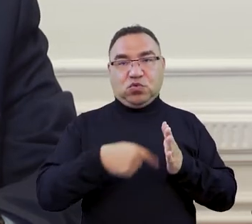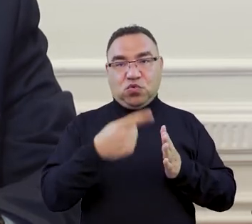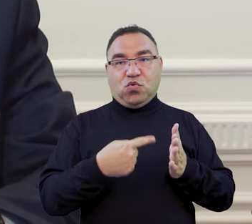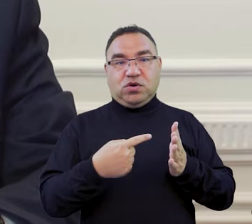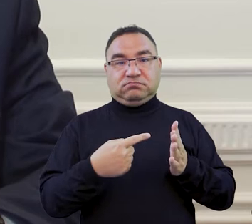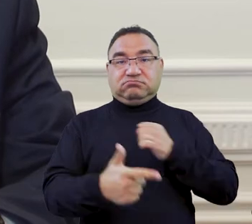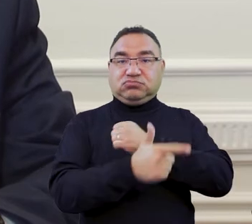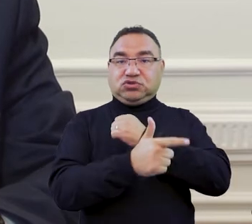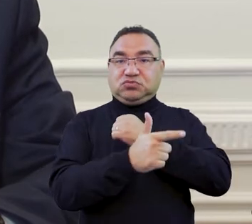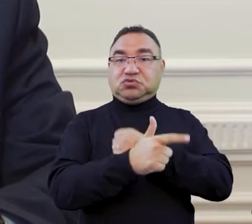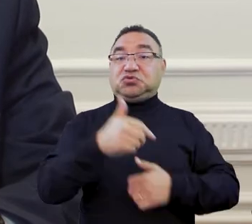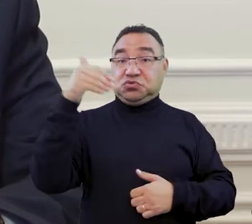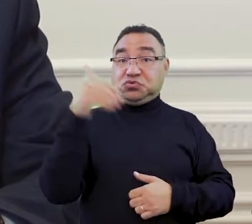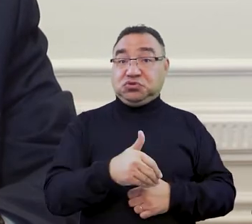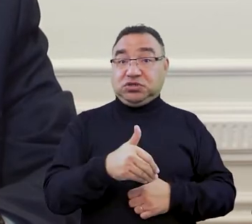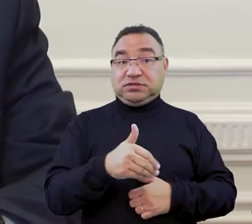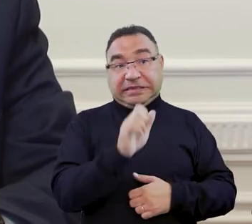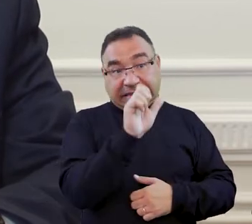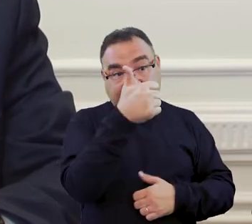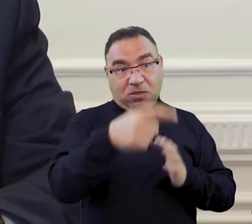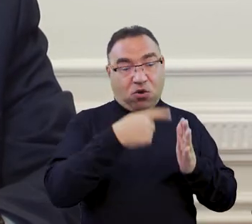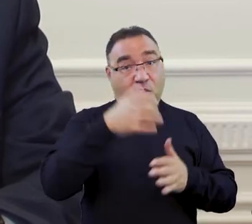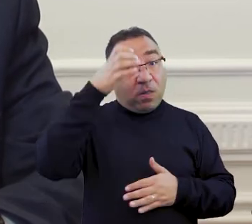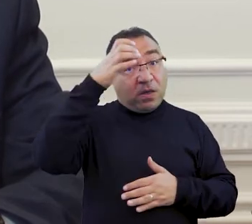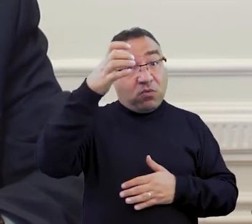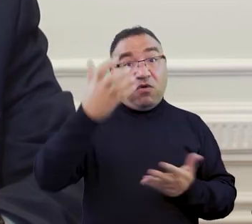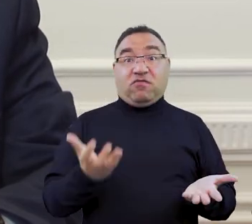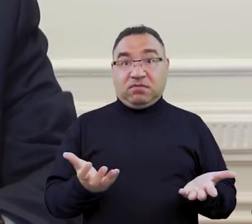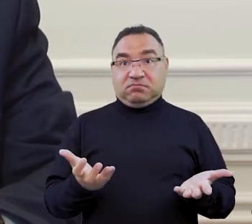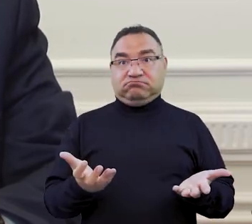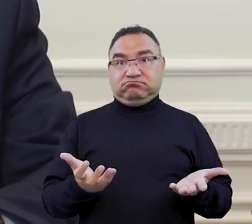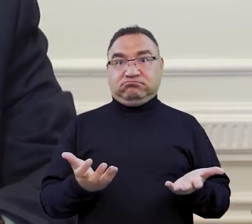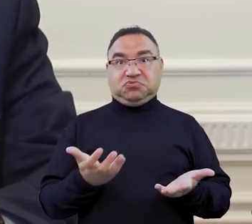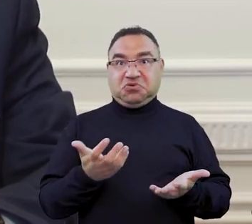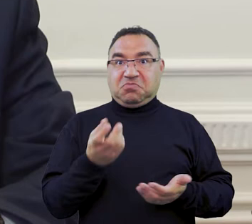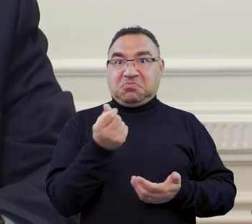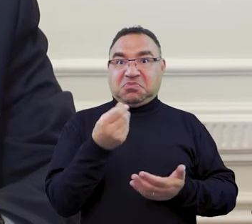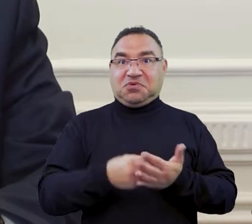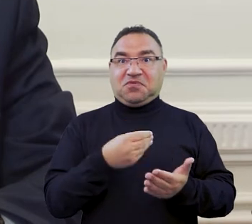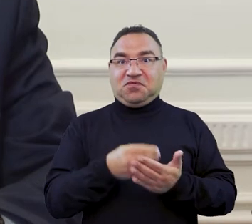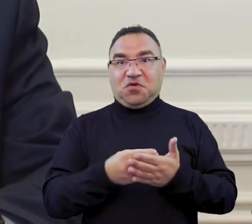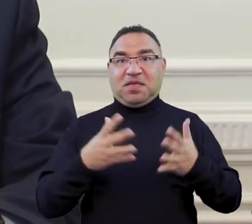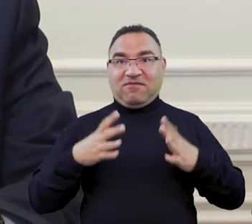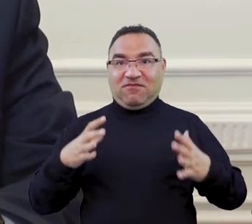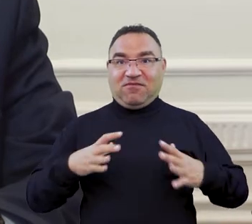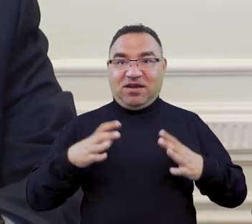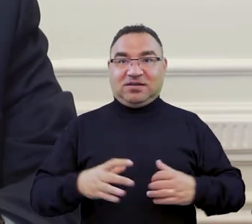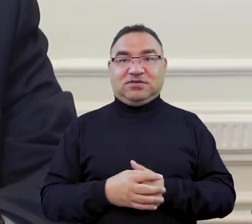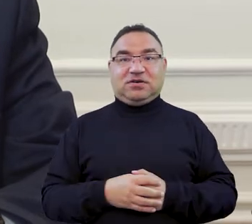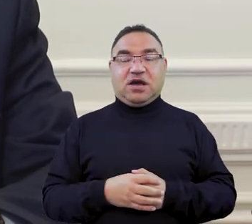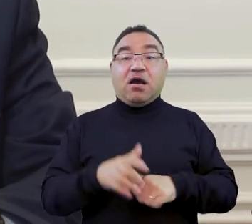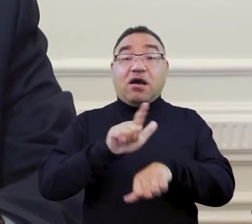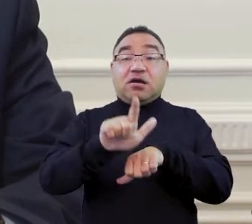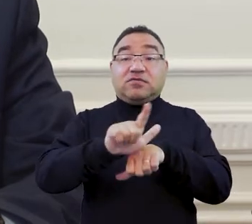zwycięskich kół. 70 tysięcy na koło naukowe. Sądzę, że to jest interesujące. A